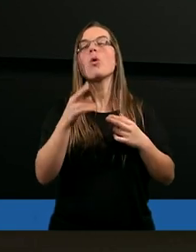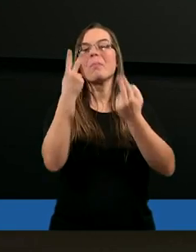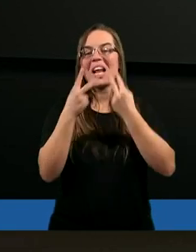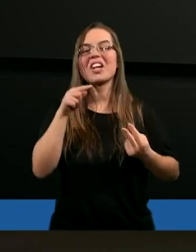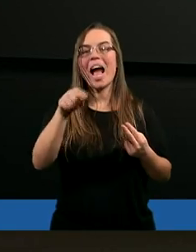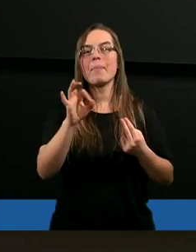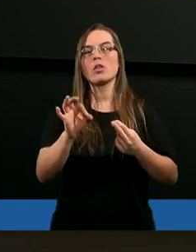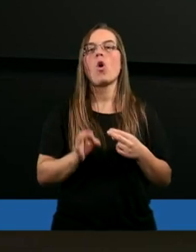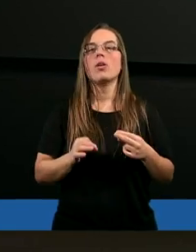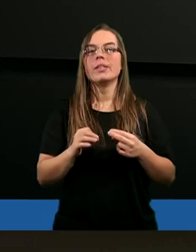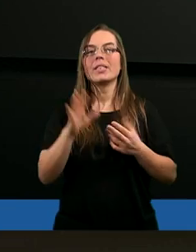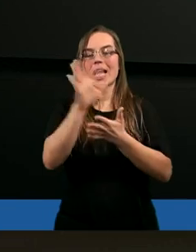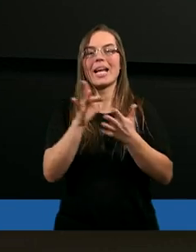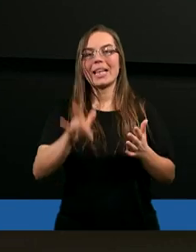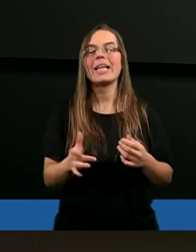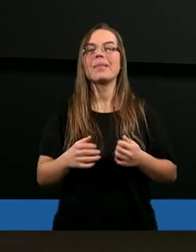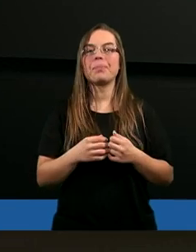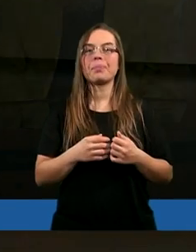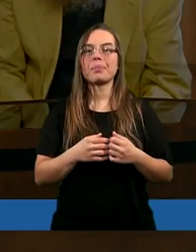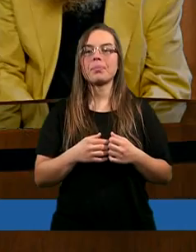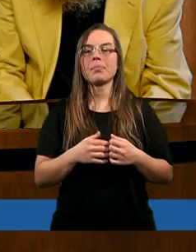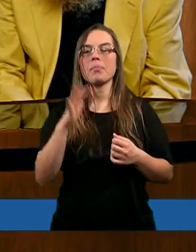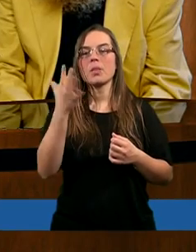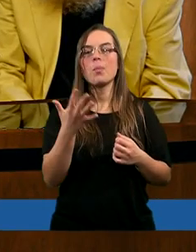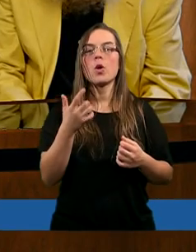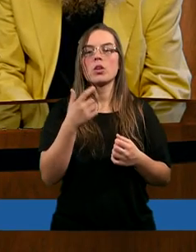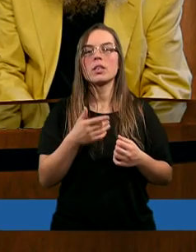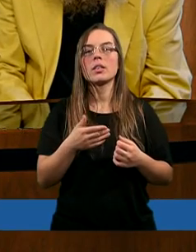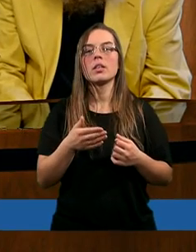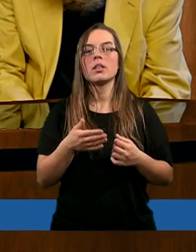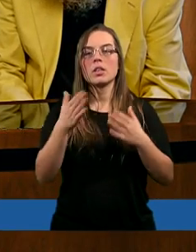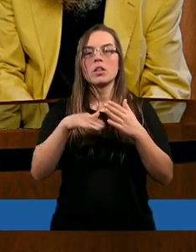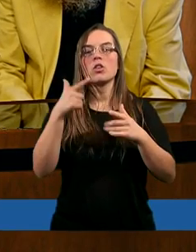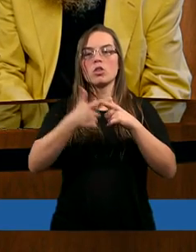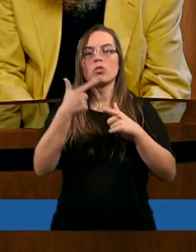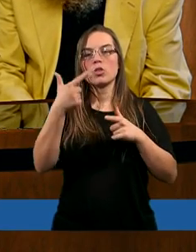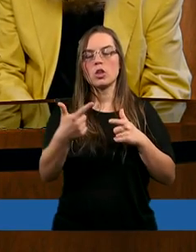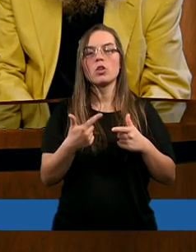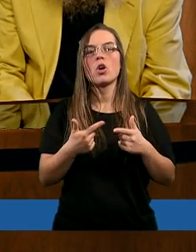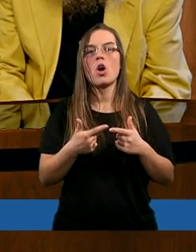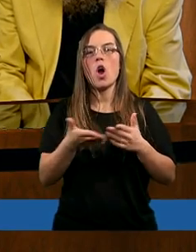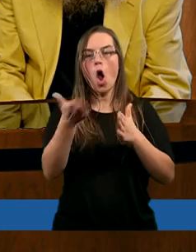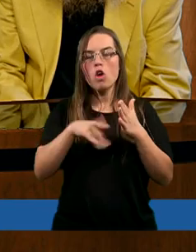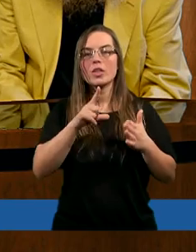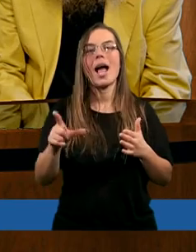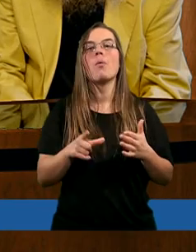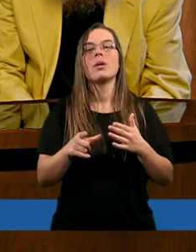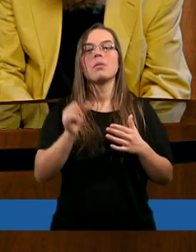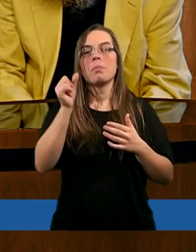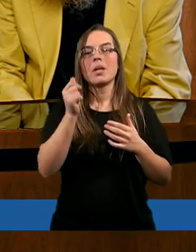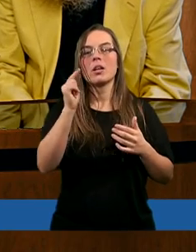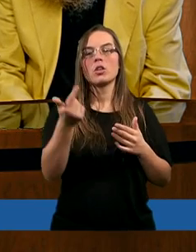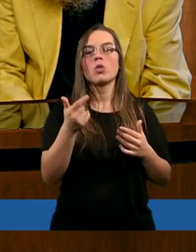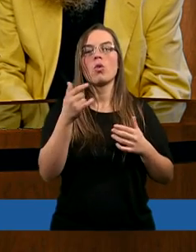Przeczytajmy te teksty. Piąty i szósty. Czterdziesty drugi rozdział,